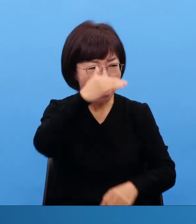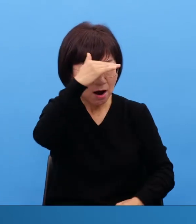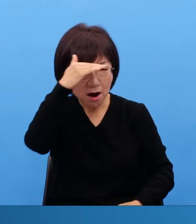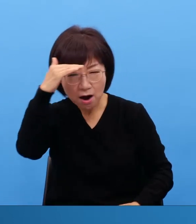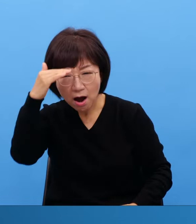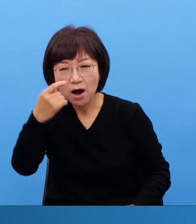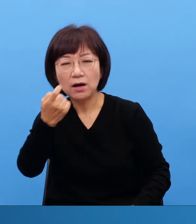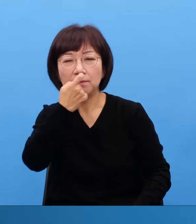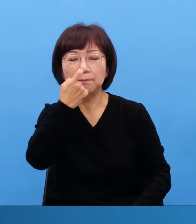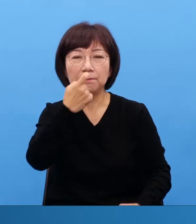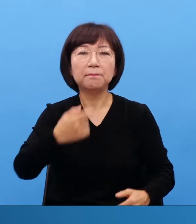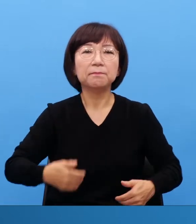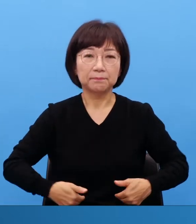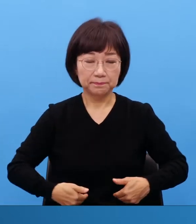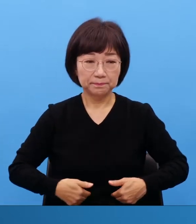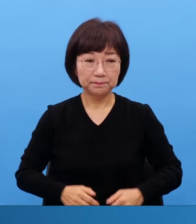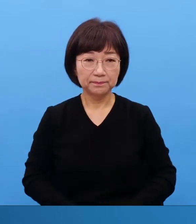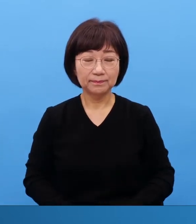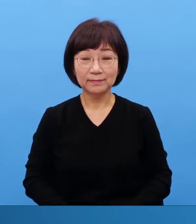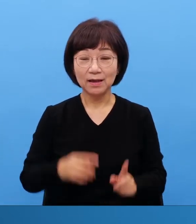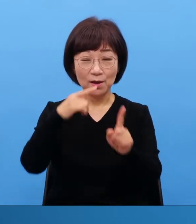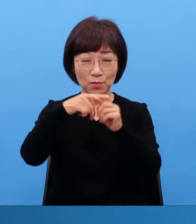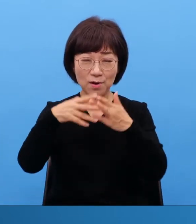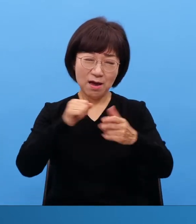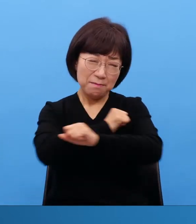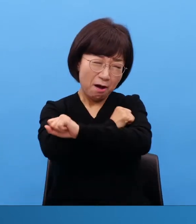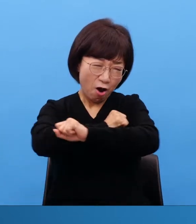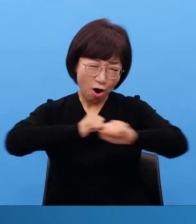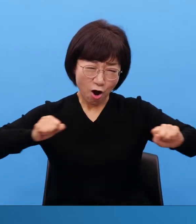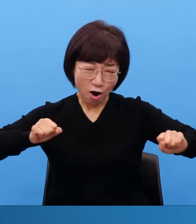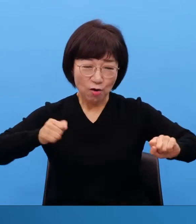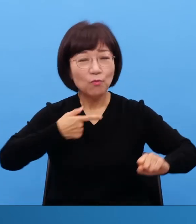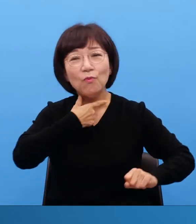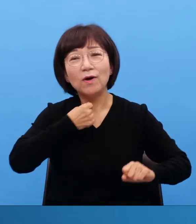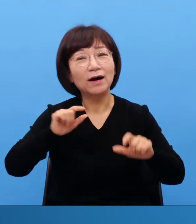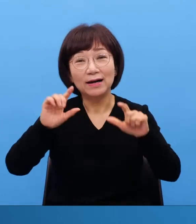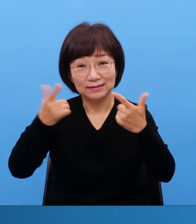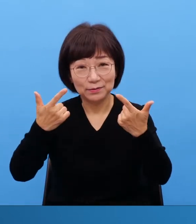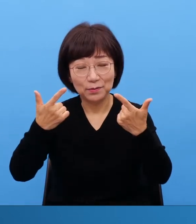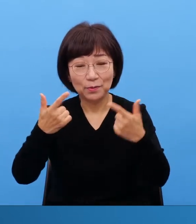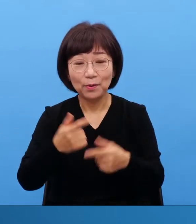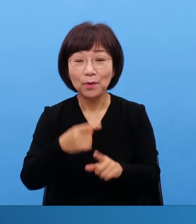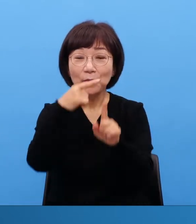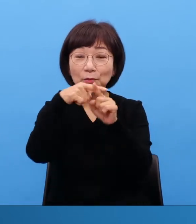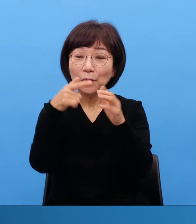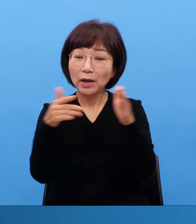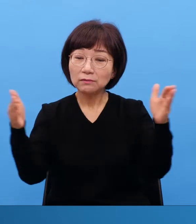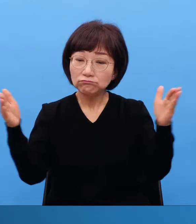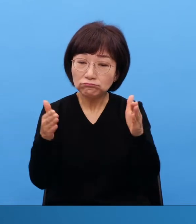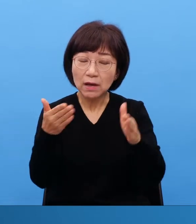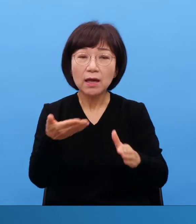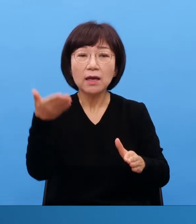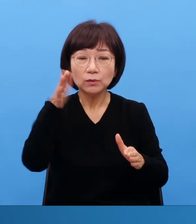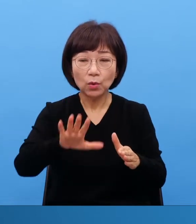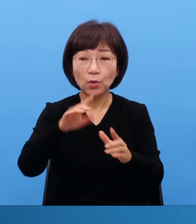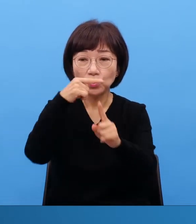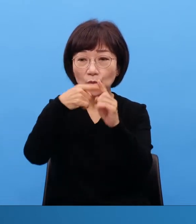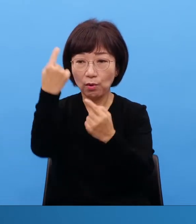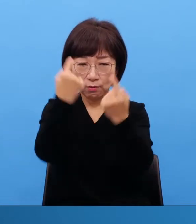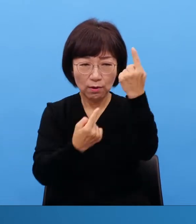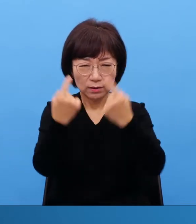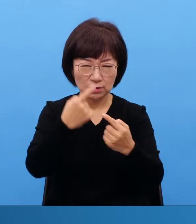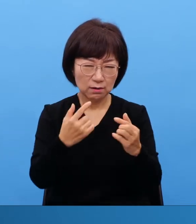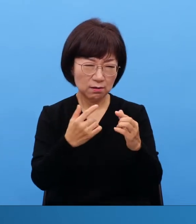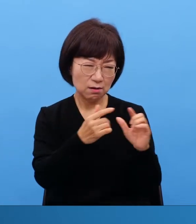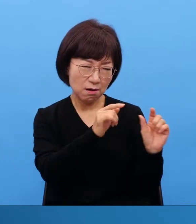여러분이 성경을 크게 진다고 되는 게 아닙니다 여러분 성경이 작아도요 교회에 와서 모든 걸 배울 수 있어요 그걸 말하는